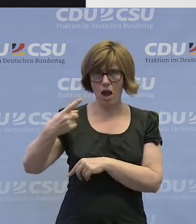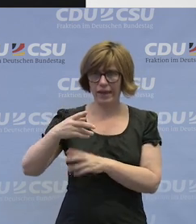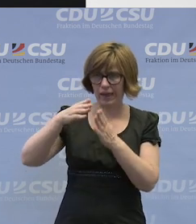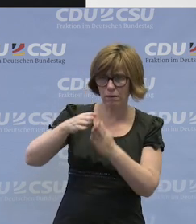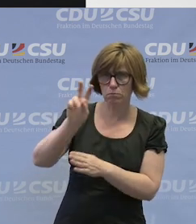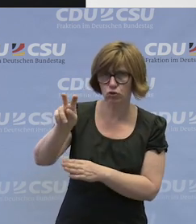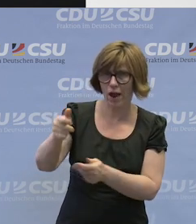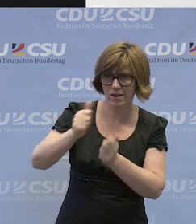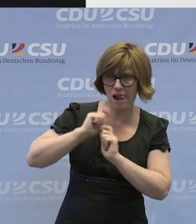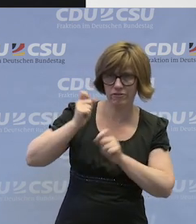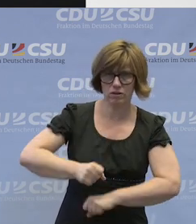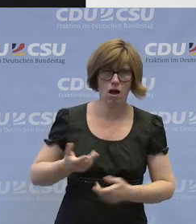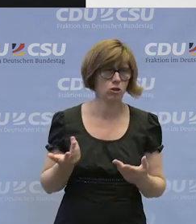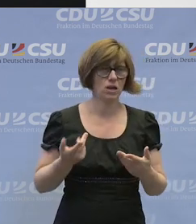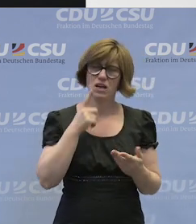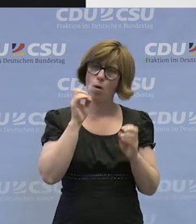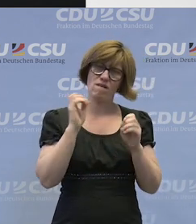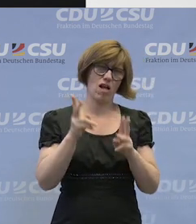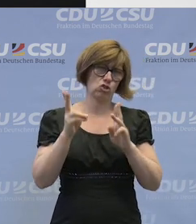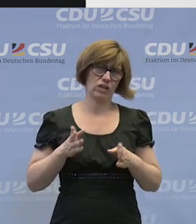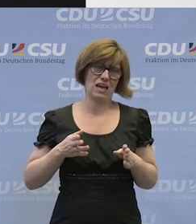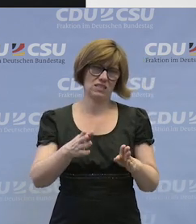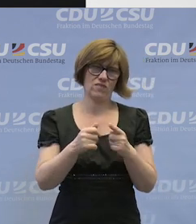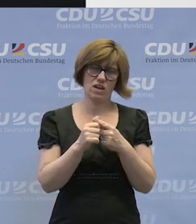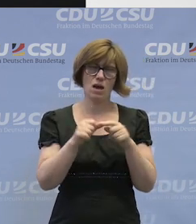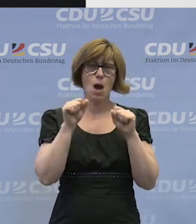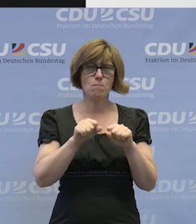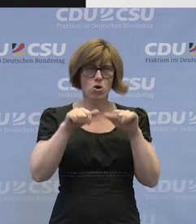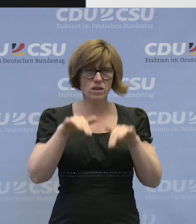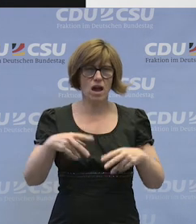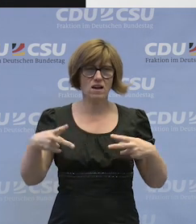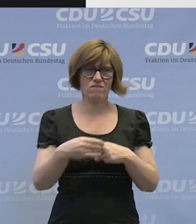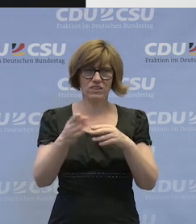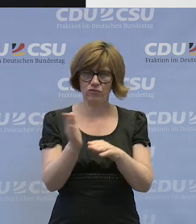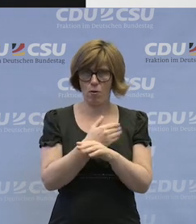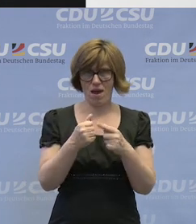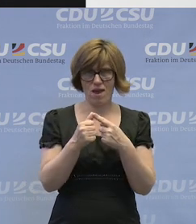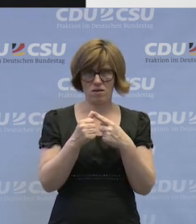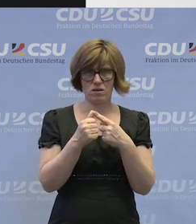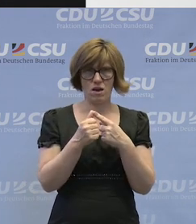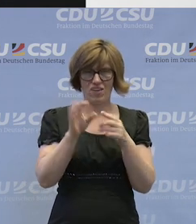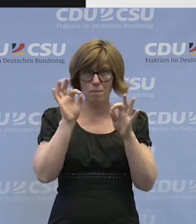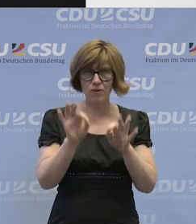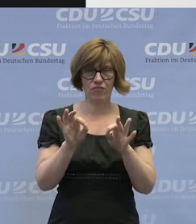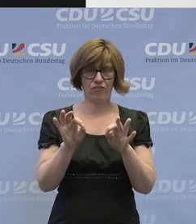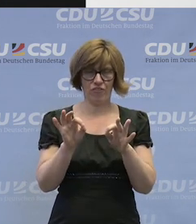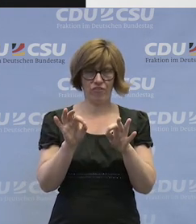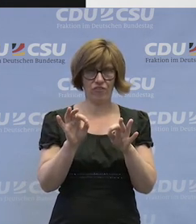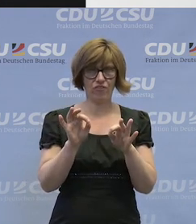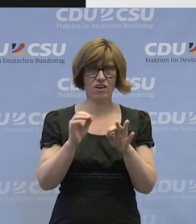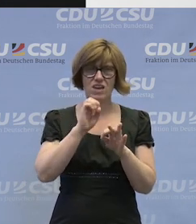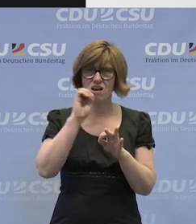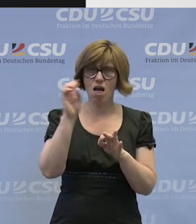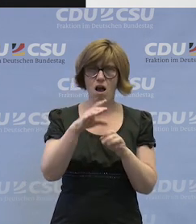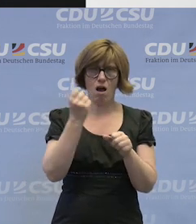um Hilfe bitten. Das wäre der falsche Rechtsweg. Möglicherweise ist dann auch die Frist abgelaufen, innerhalb der eine